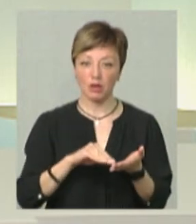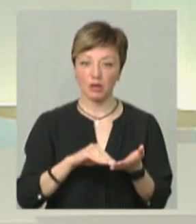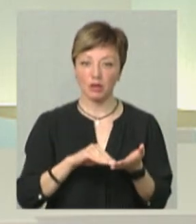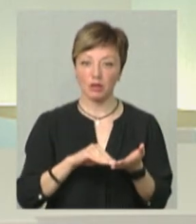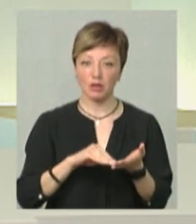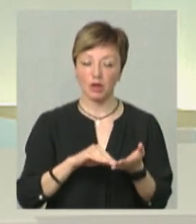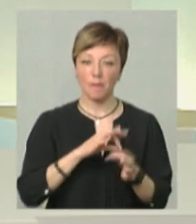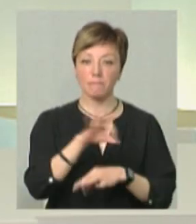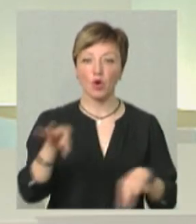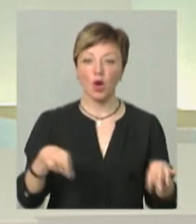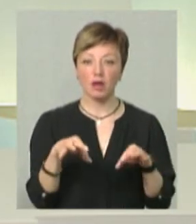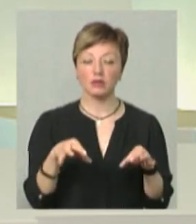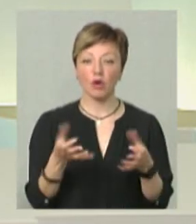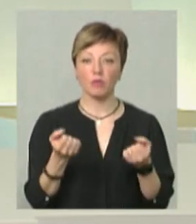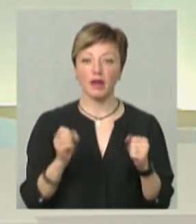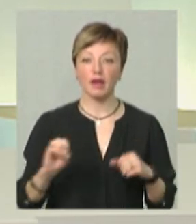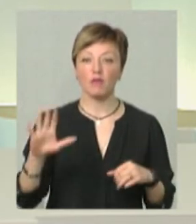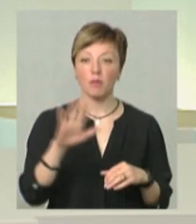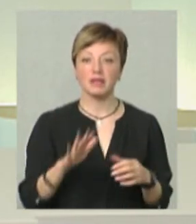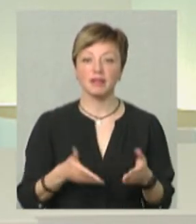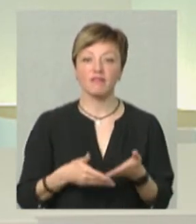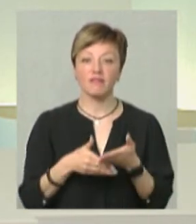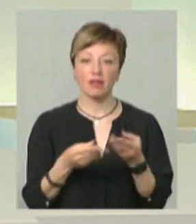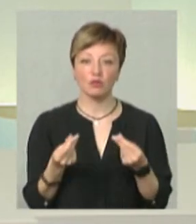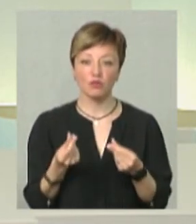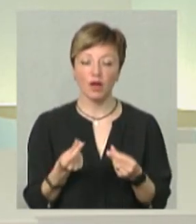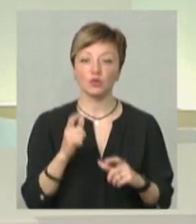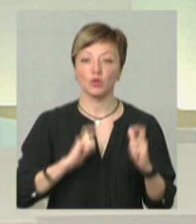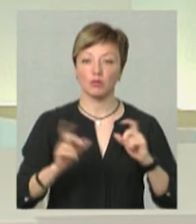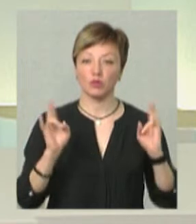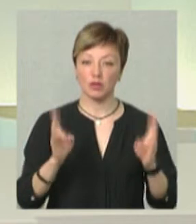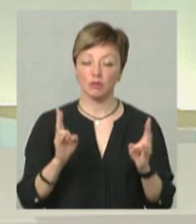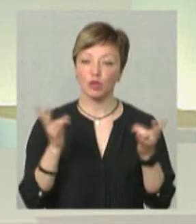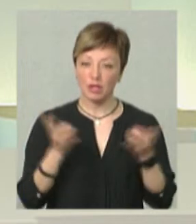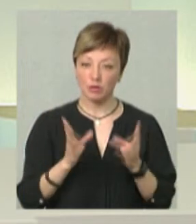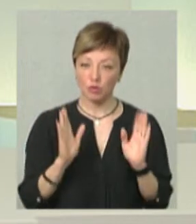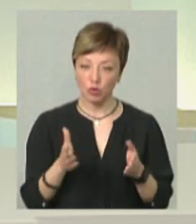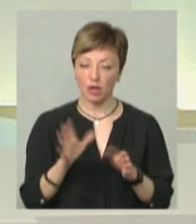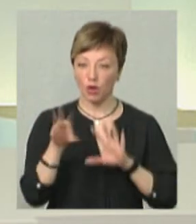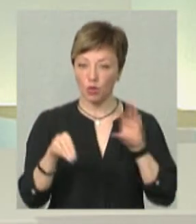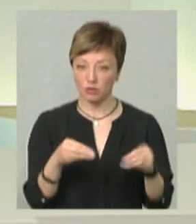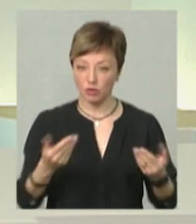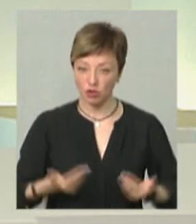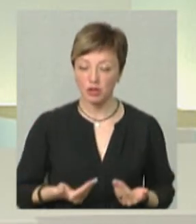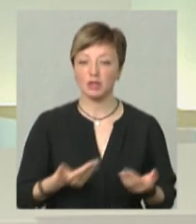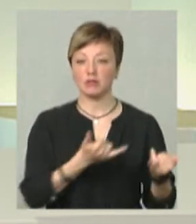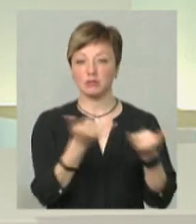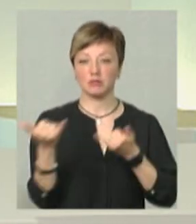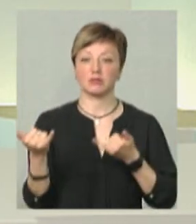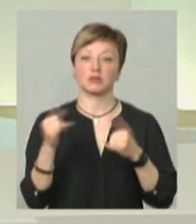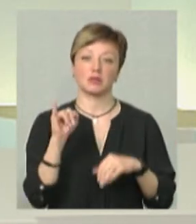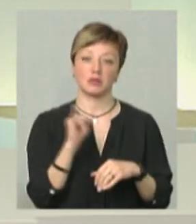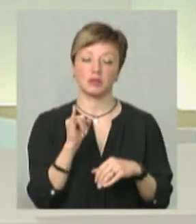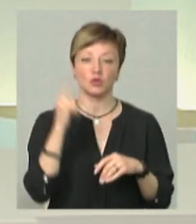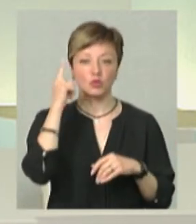так би мовити, проект, який отримає європейське фінансування, тому що студентів потрібно буде розмістити в Нідерландах, забезпечити їм проживання,